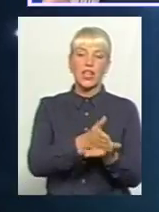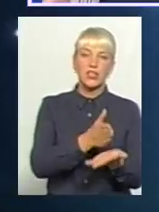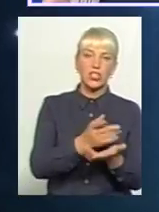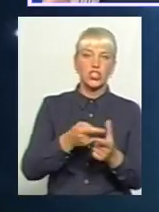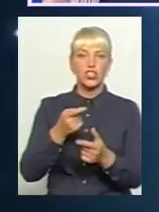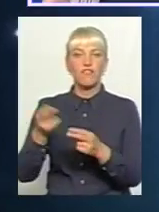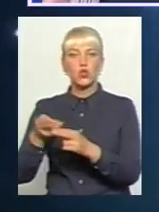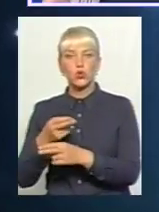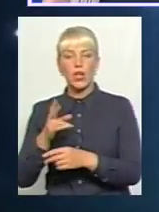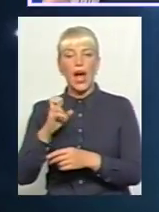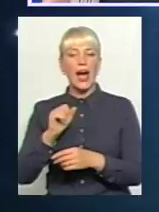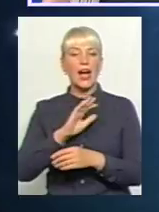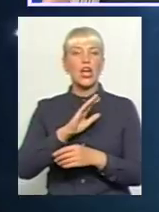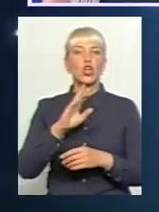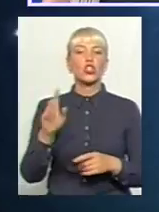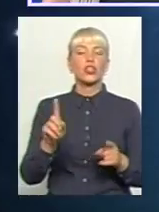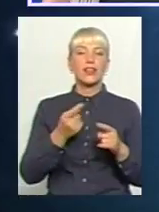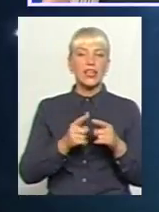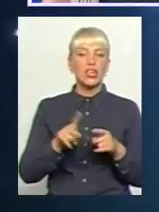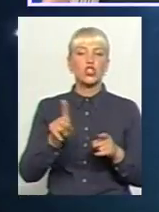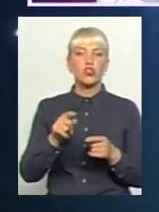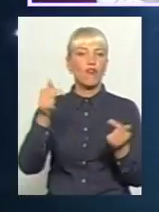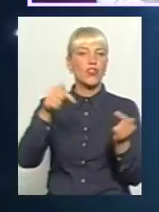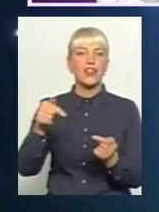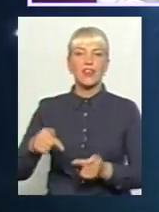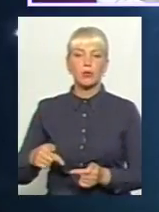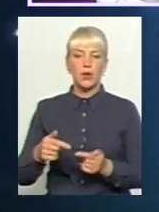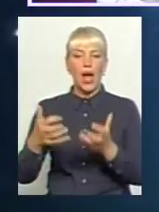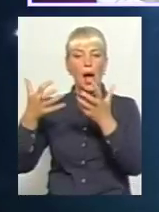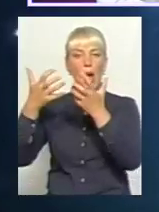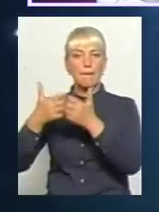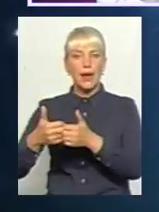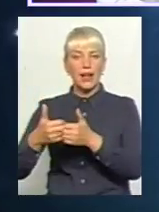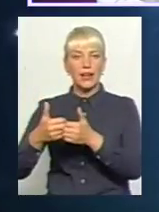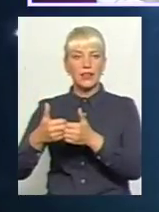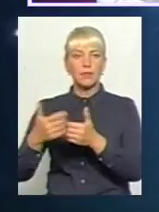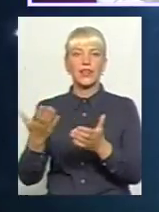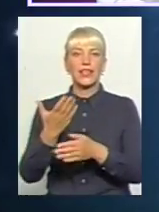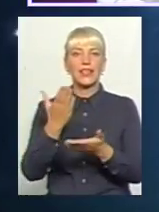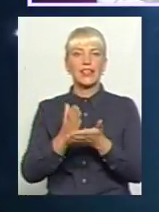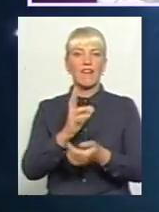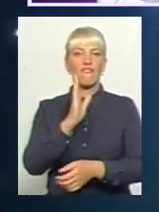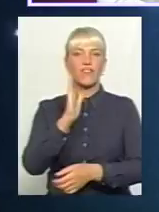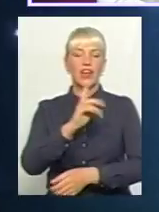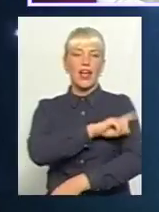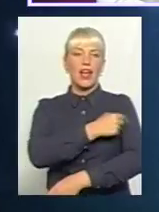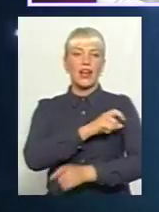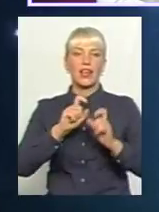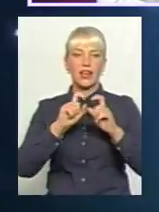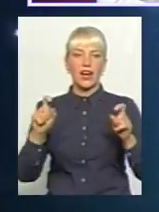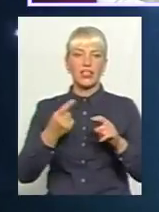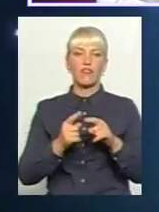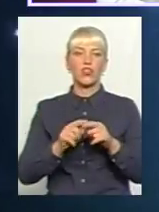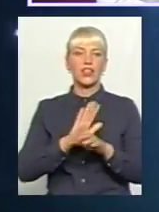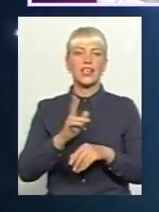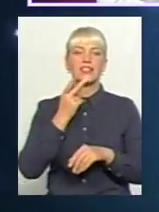не завжди вони відповідають тим апаратам, які є в лікарнях. І не завжди вони